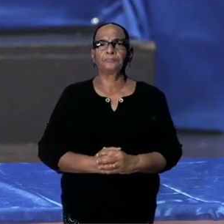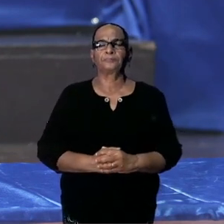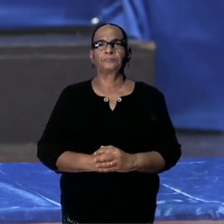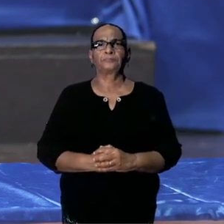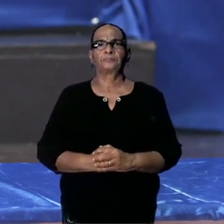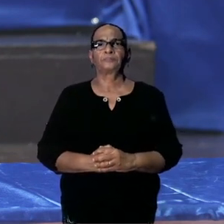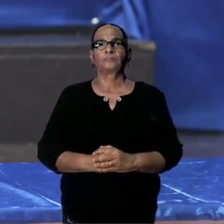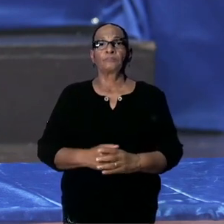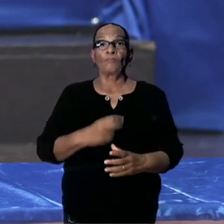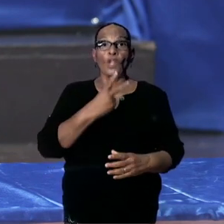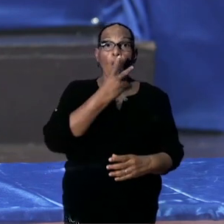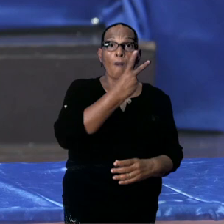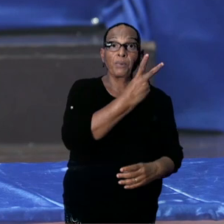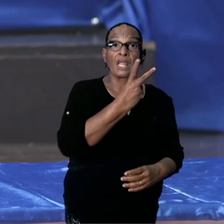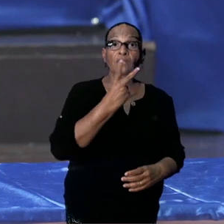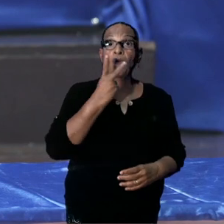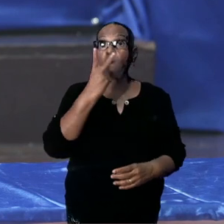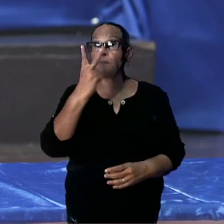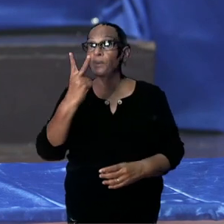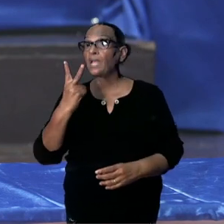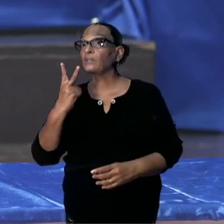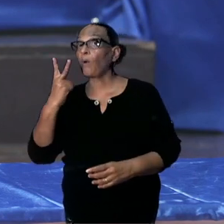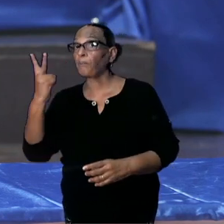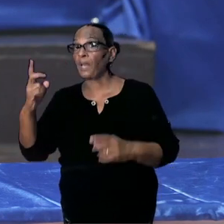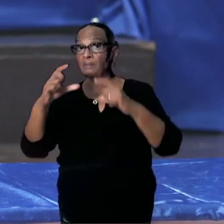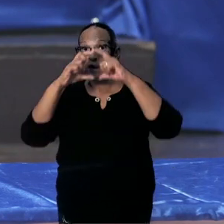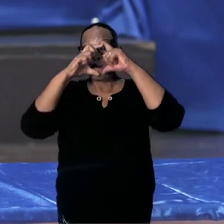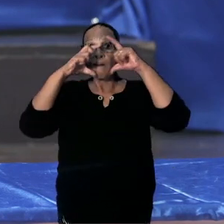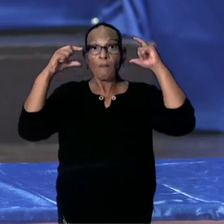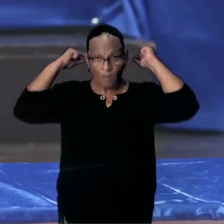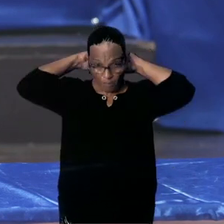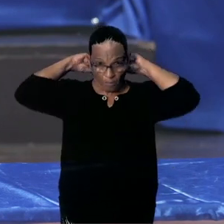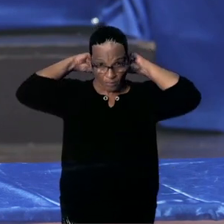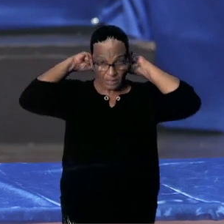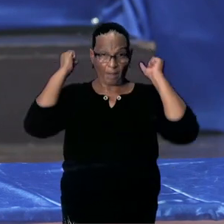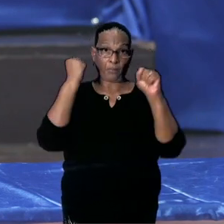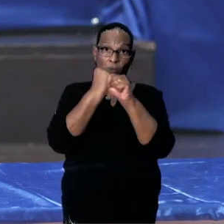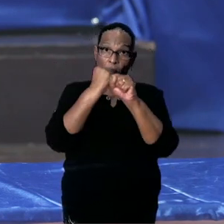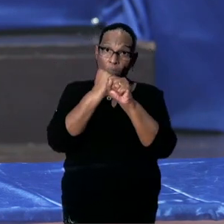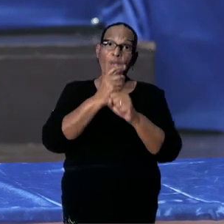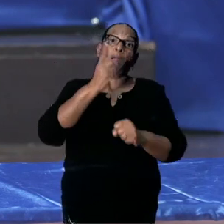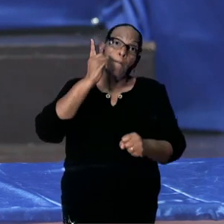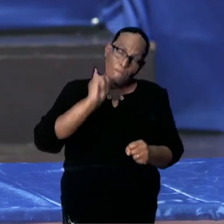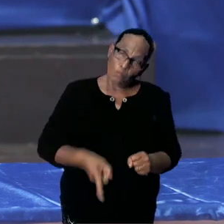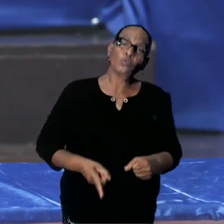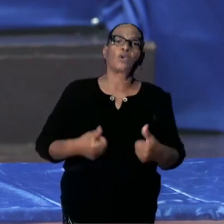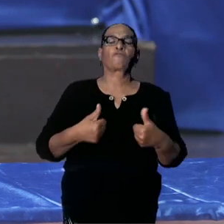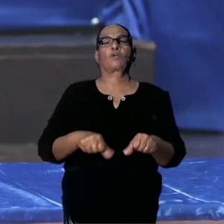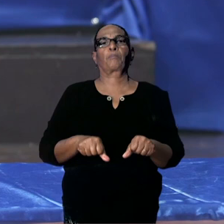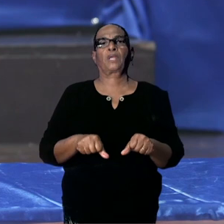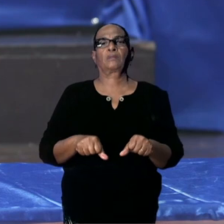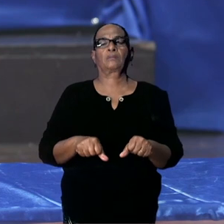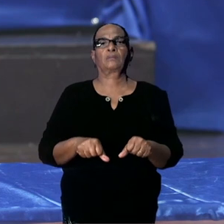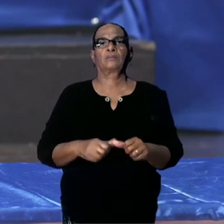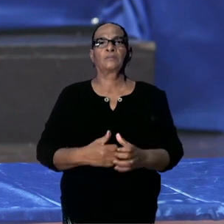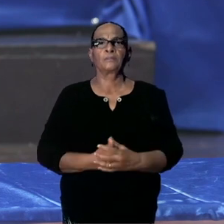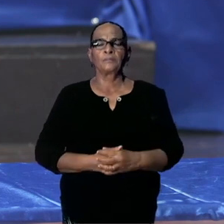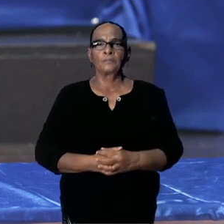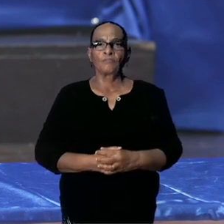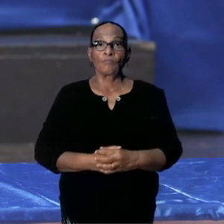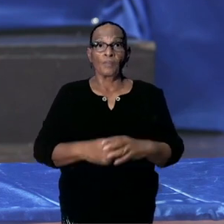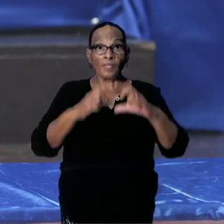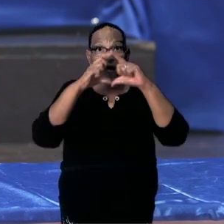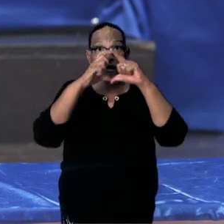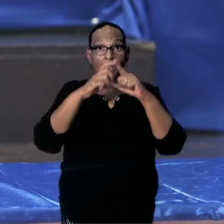Het toezicht op de naleven van de mondkapjesplicht op een werkplek wordt opgevoerd, doordat